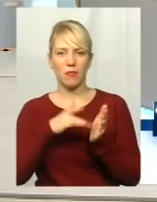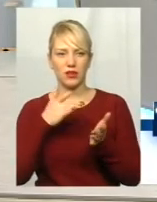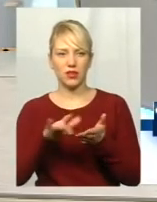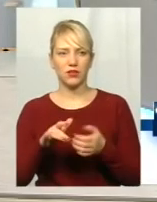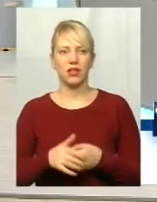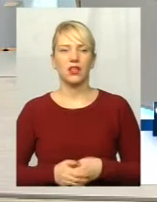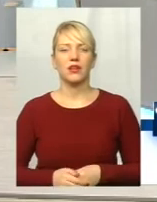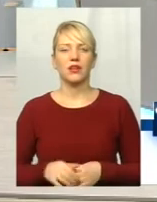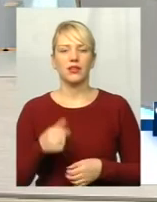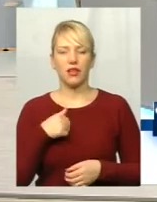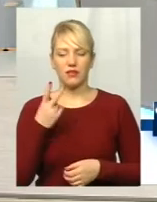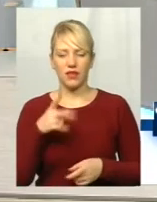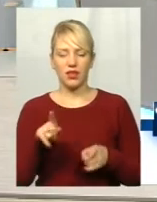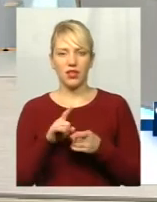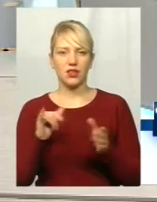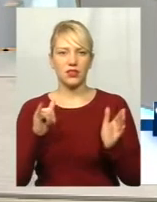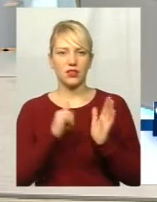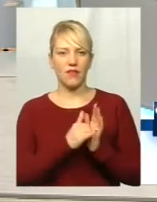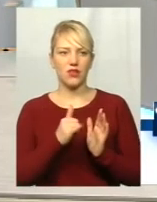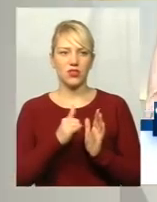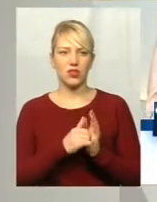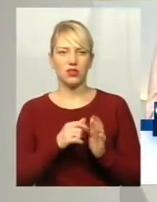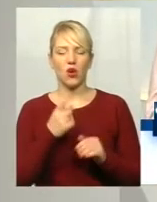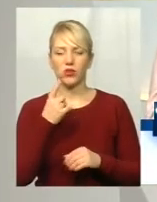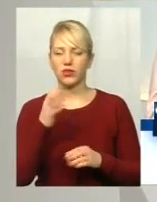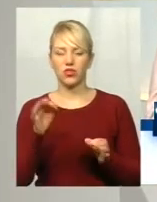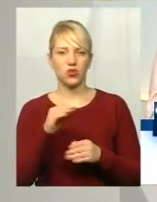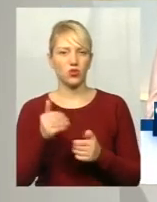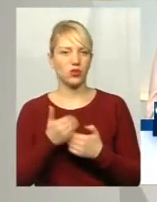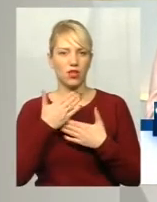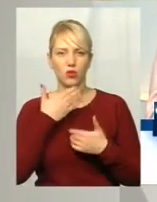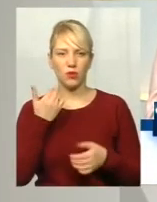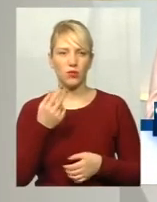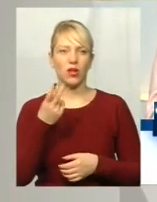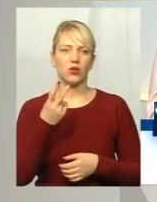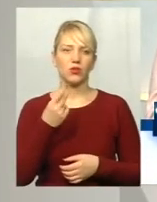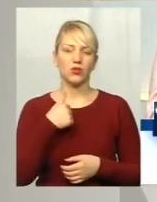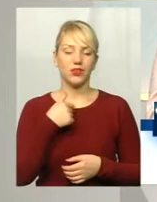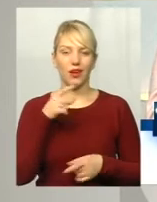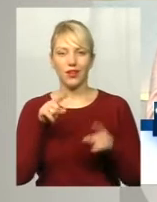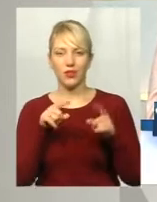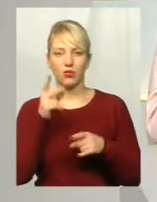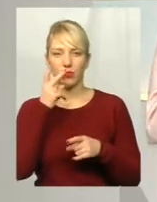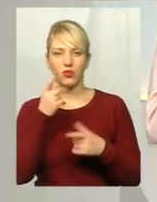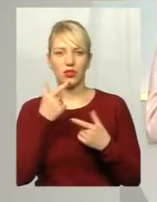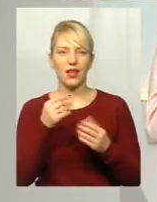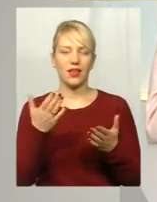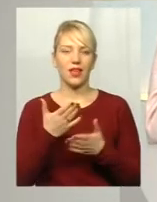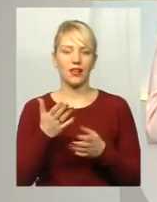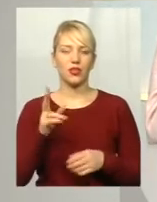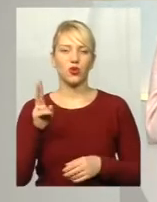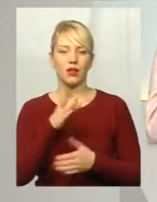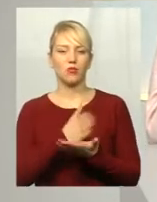два таких завантажив, один мені нічим не допоміг, інший більш-менш, я начебто бачу, де який тролейбус перебуває. Ось,